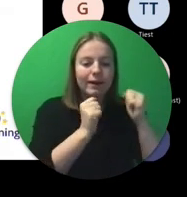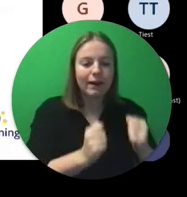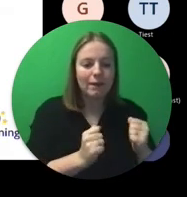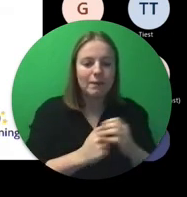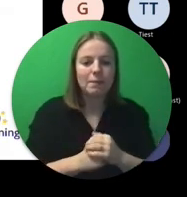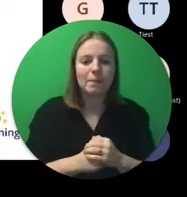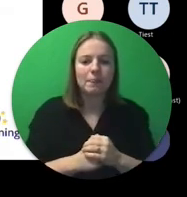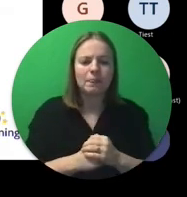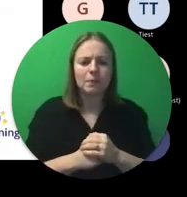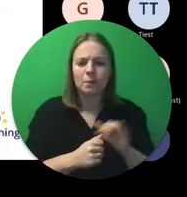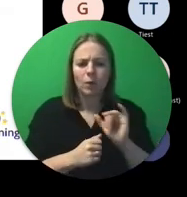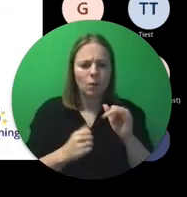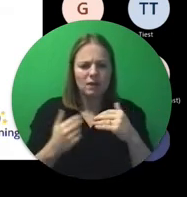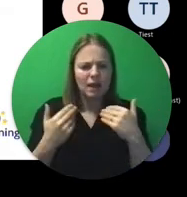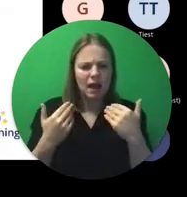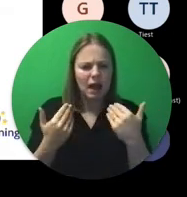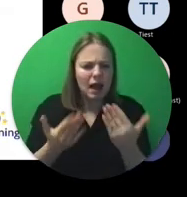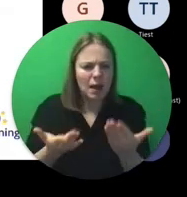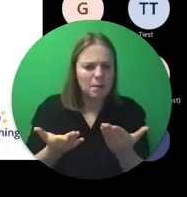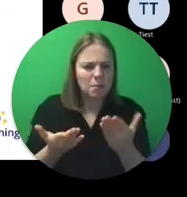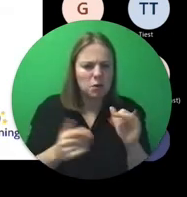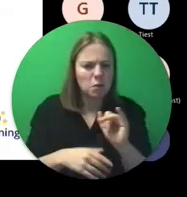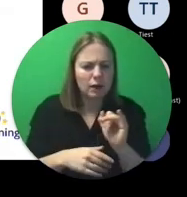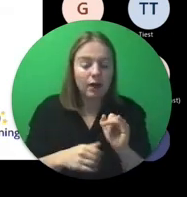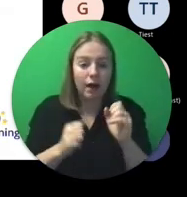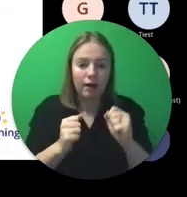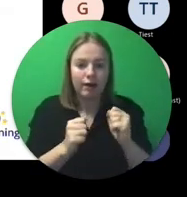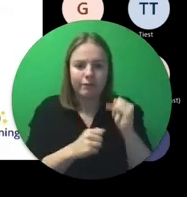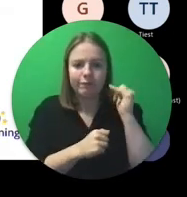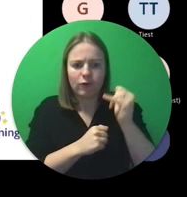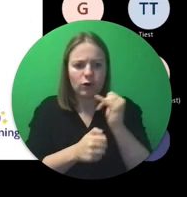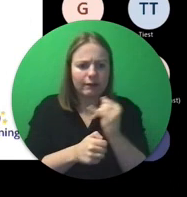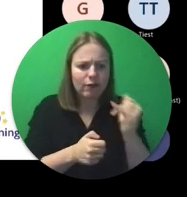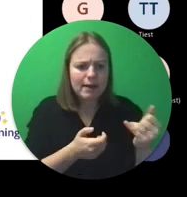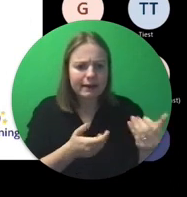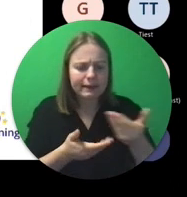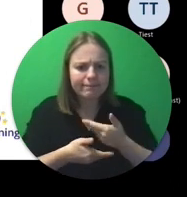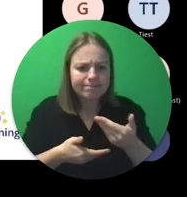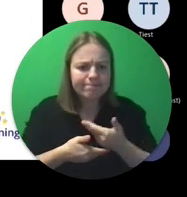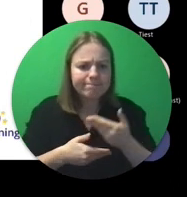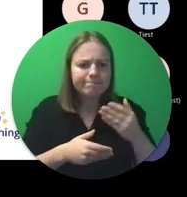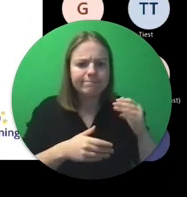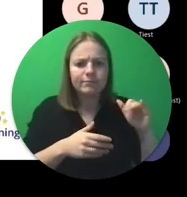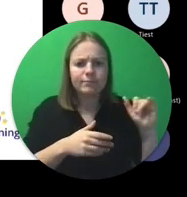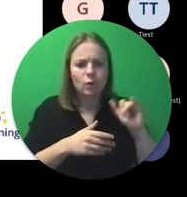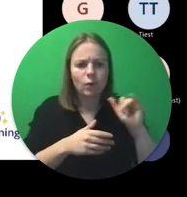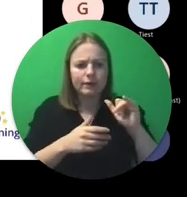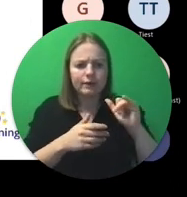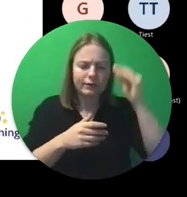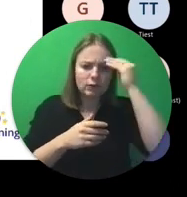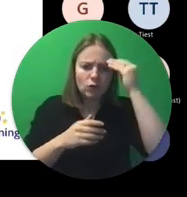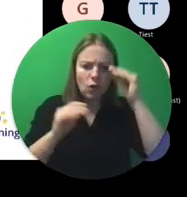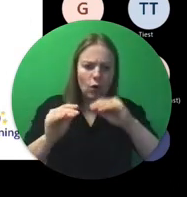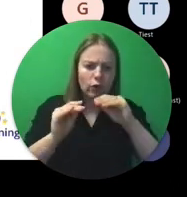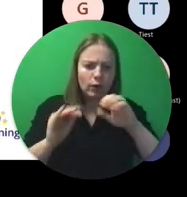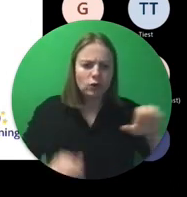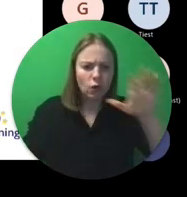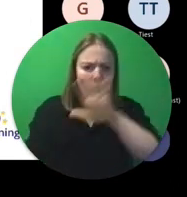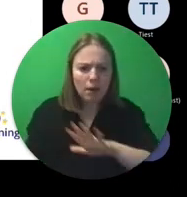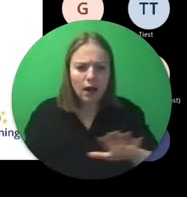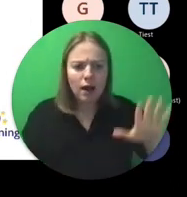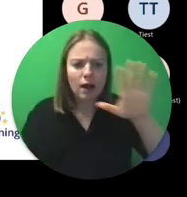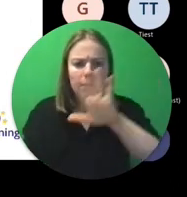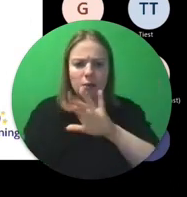Wat biedt het jou? Je kan er op de hoogte blijven van wat er zoal leeft in schoolonderwijs binnen Europa.